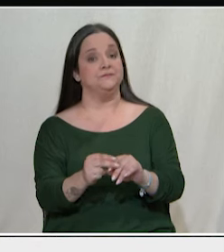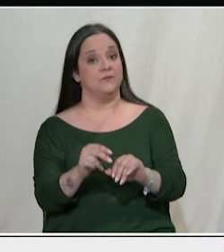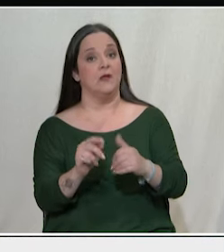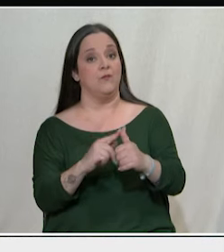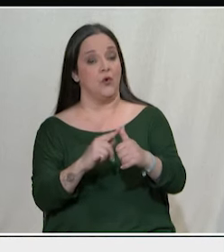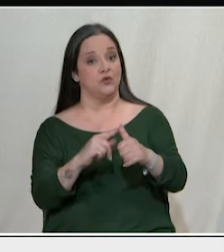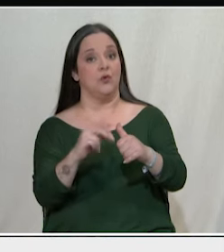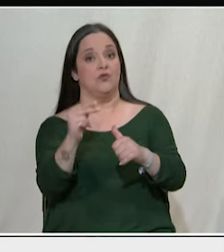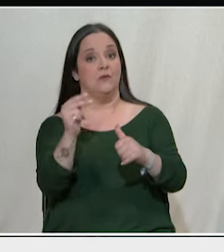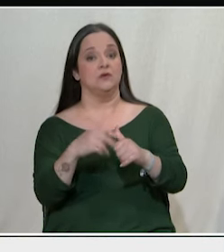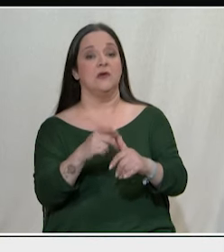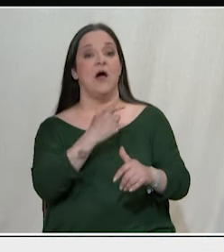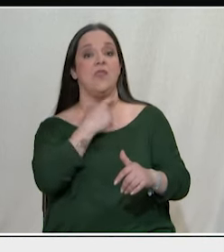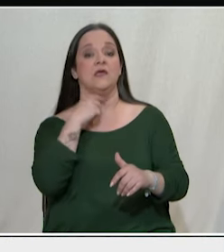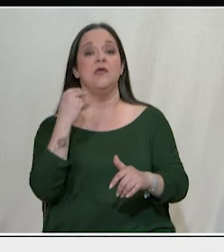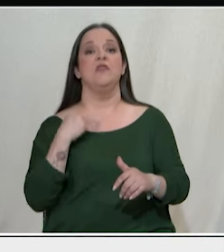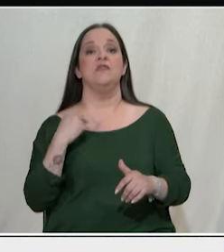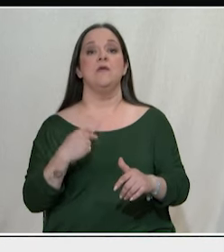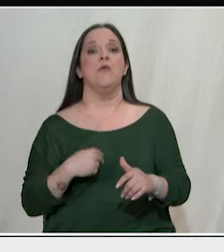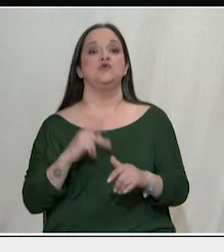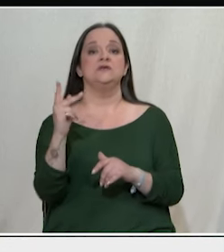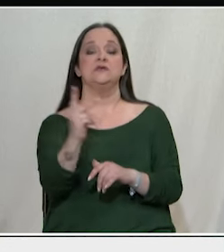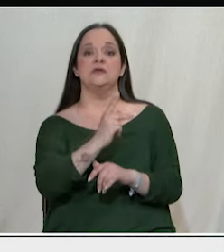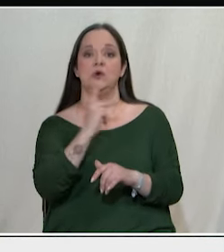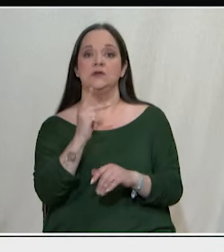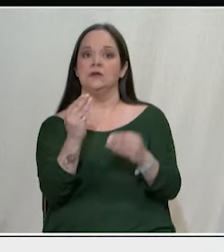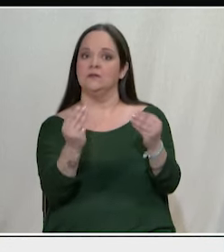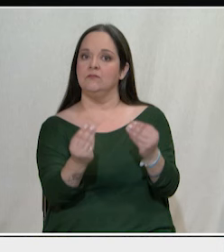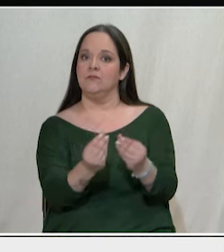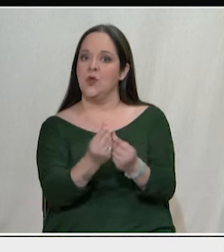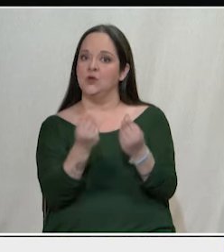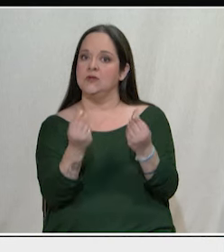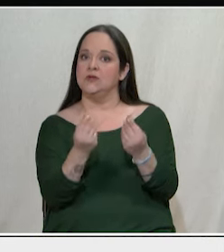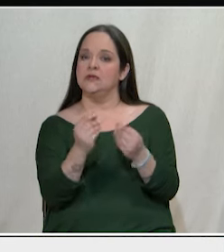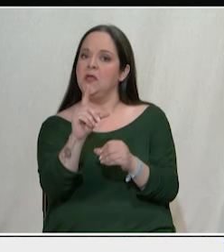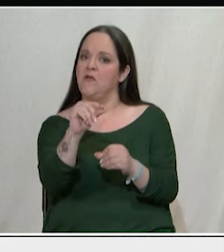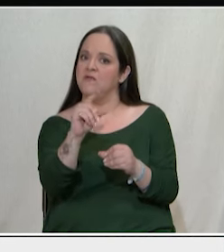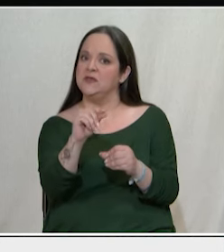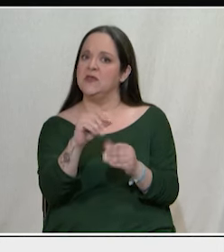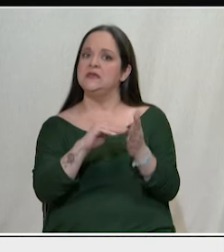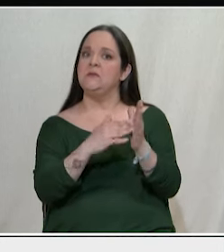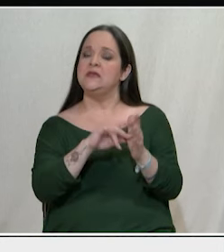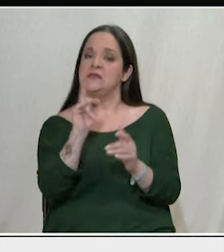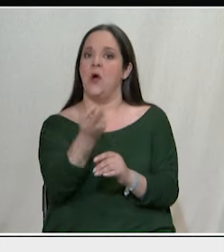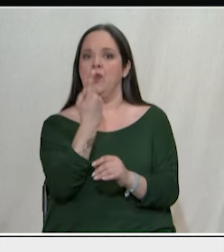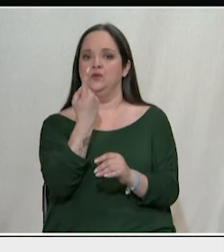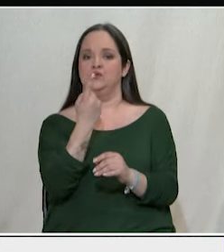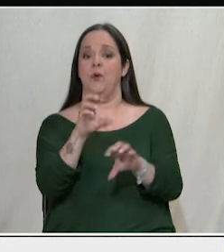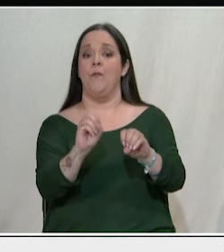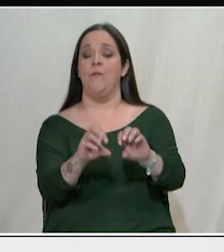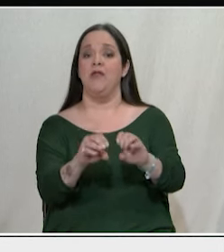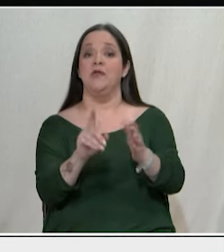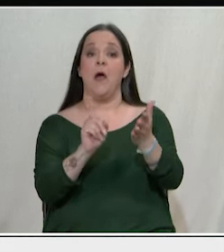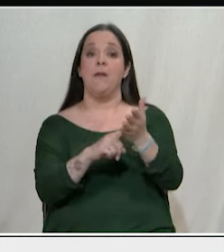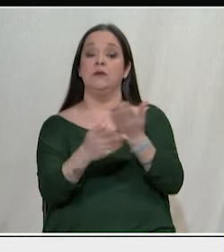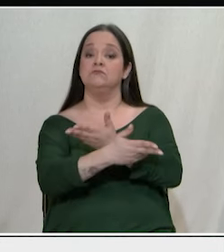χρειαζόμαστε δημόσιες κοινωνικές προσιτές και ποιοτικές υπηρεσίες για όλους η παιδεία πρέπει να είναι